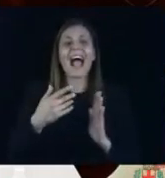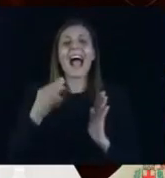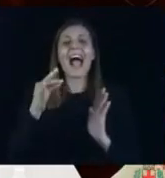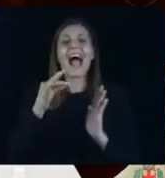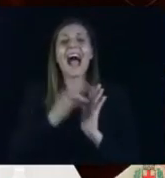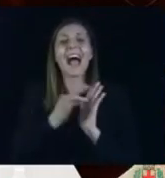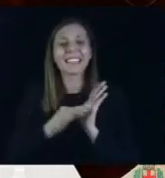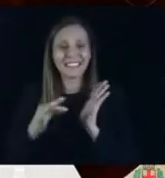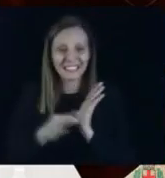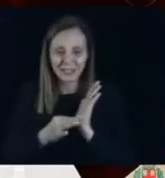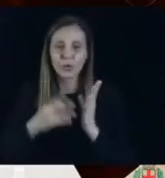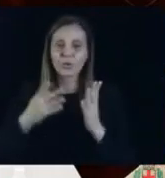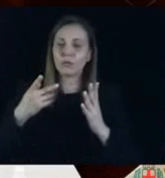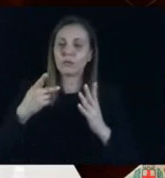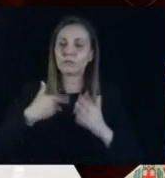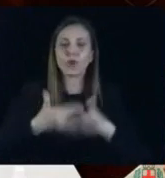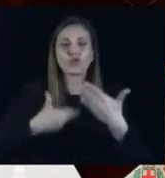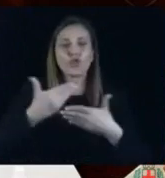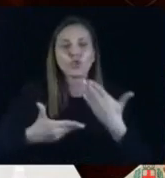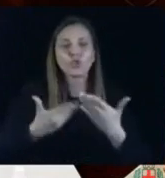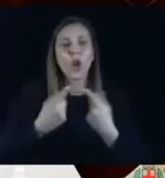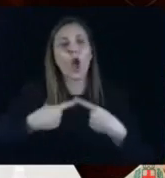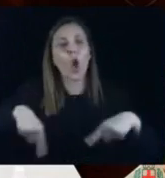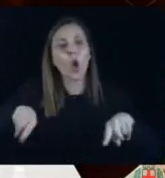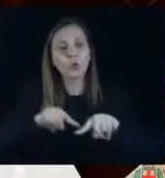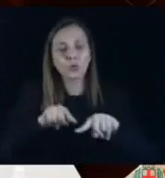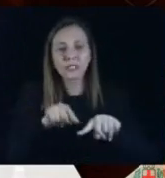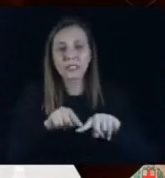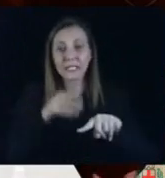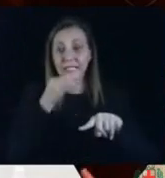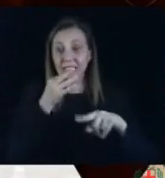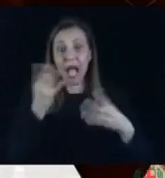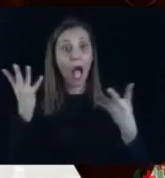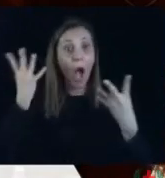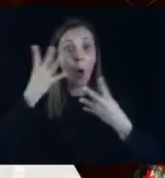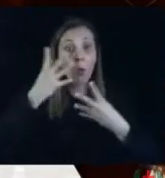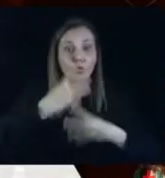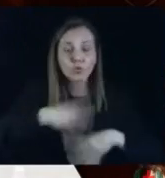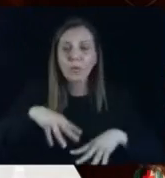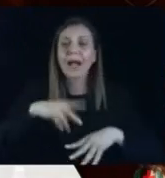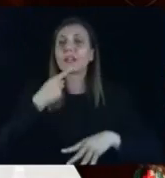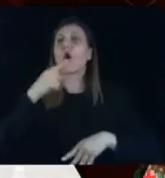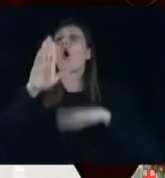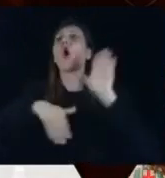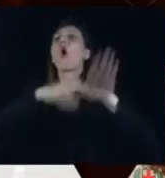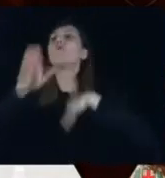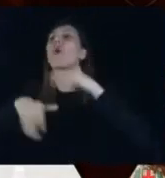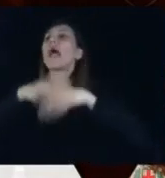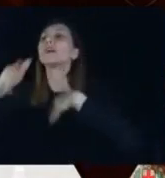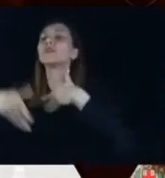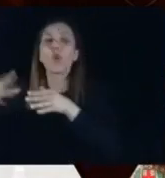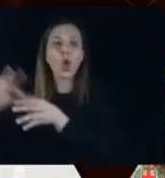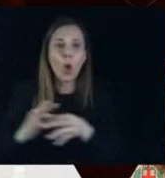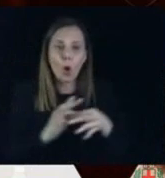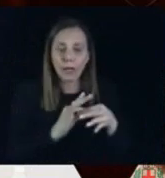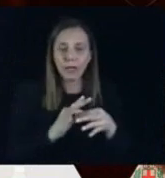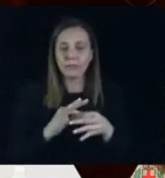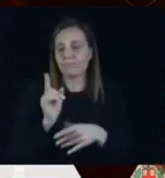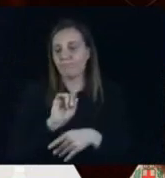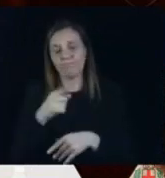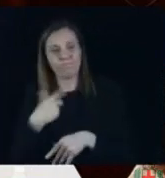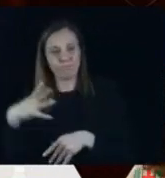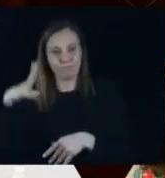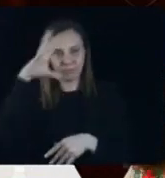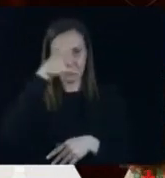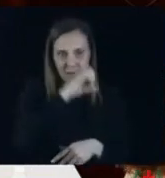di funzionamento del Consiglio non determina automaticamente le convocazioni del Consiglio. Mi rendo